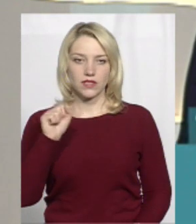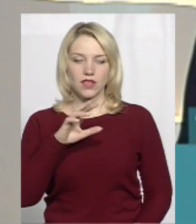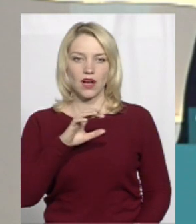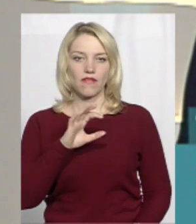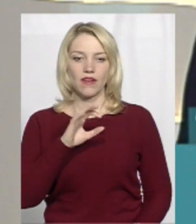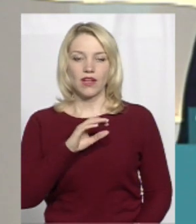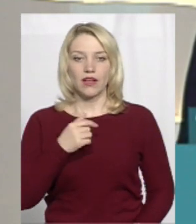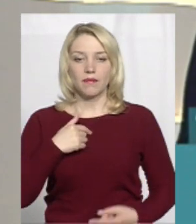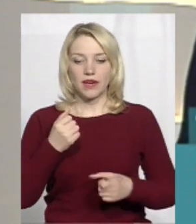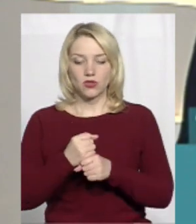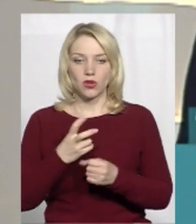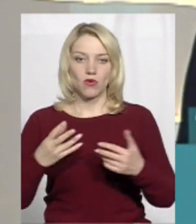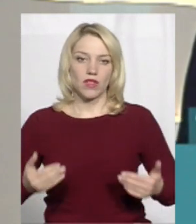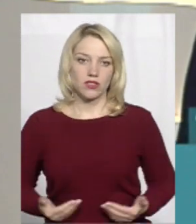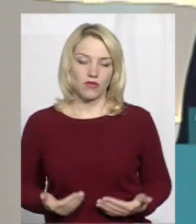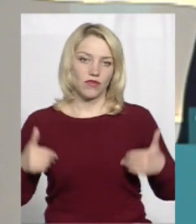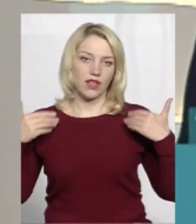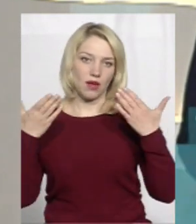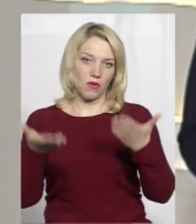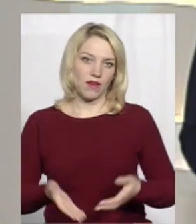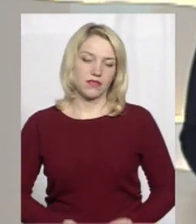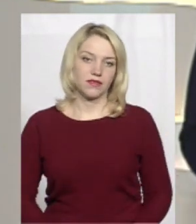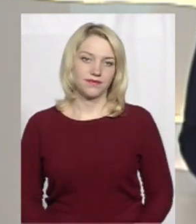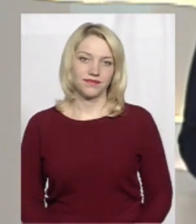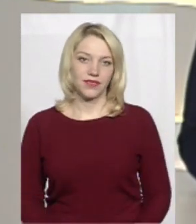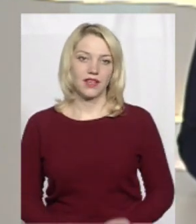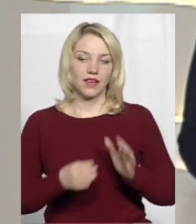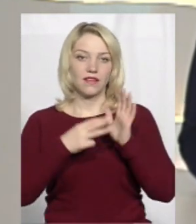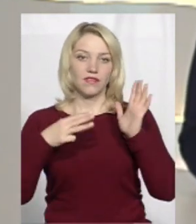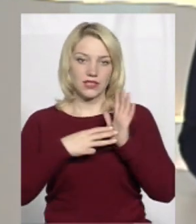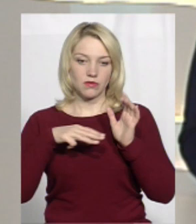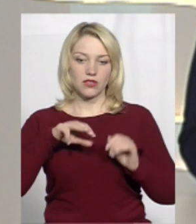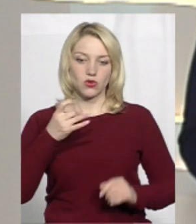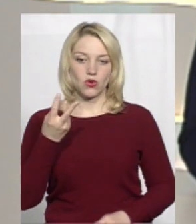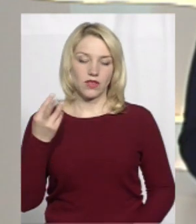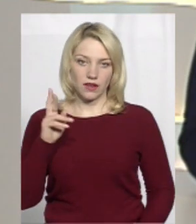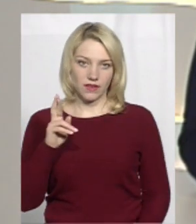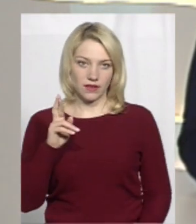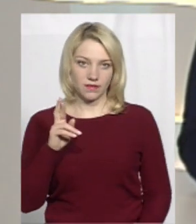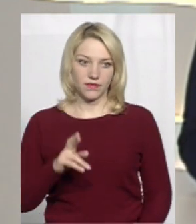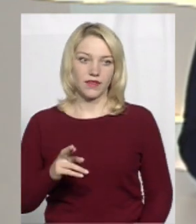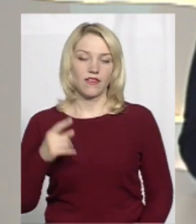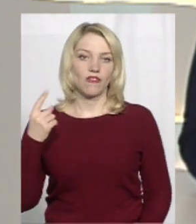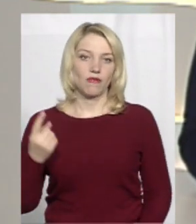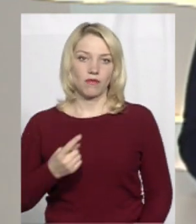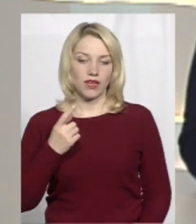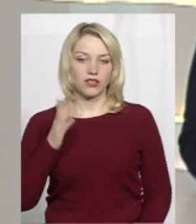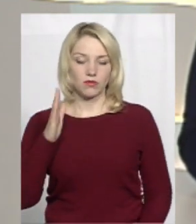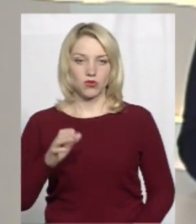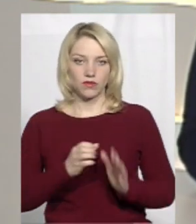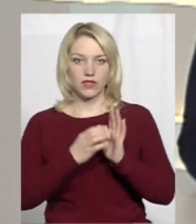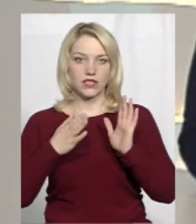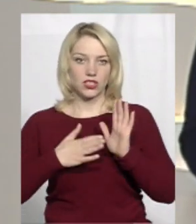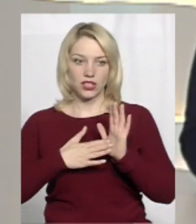Фіновська, працюємо наживо, вітаємо вас. 18 травня вперше будуть